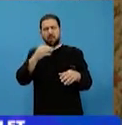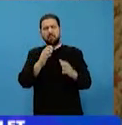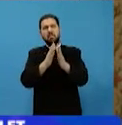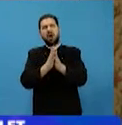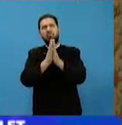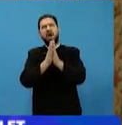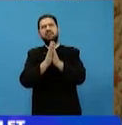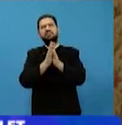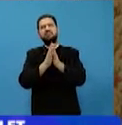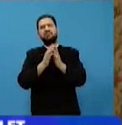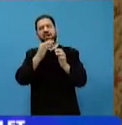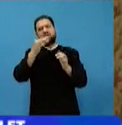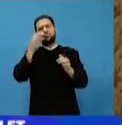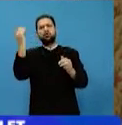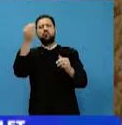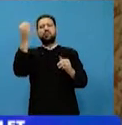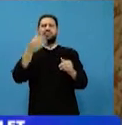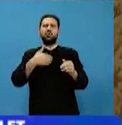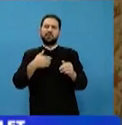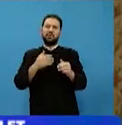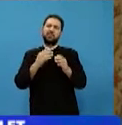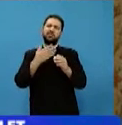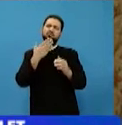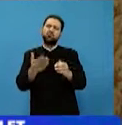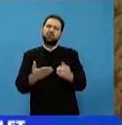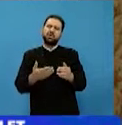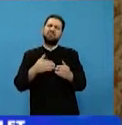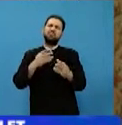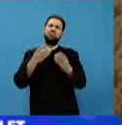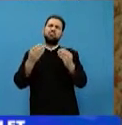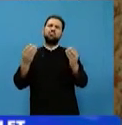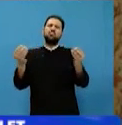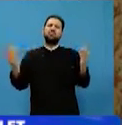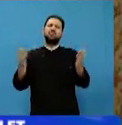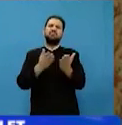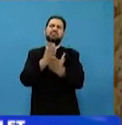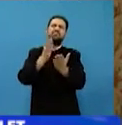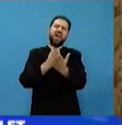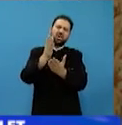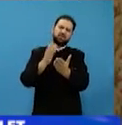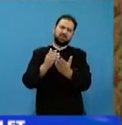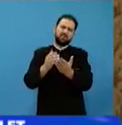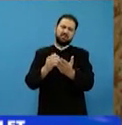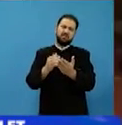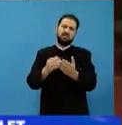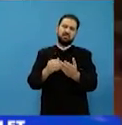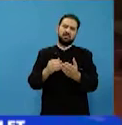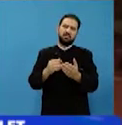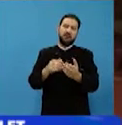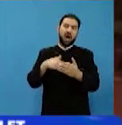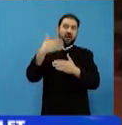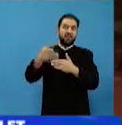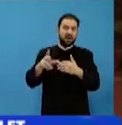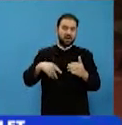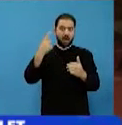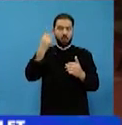Dumnezeul meu îți mulțumesc de milioane și de miliarde de ori. Afară se afla un mirean care m-a auzit,